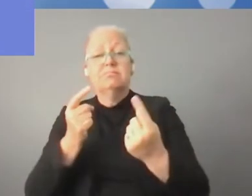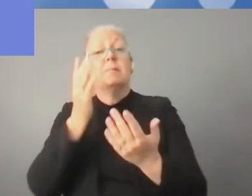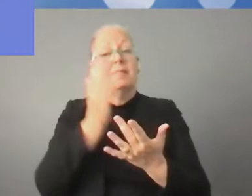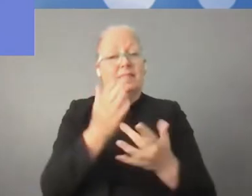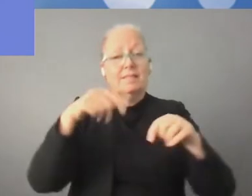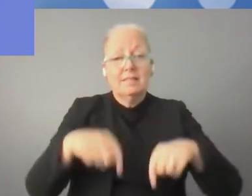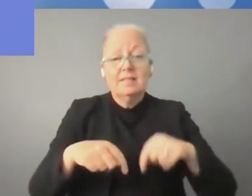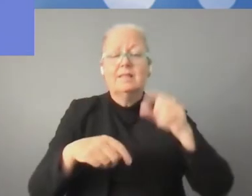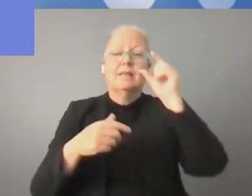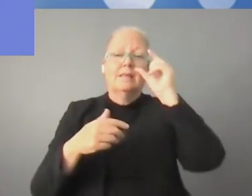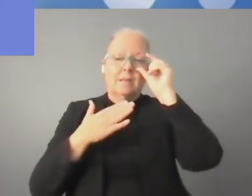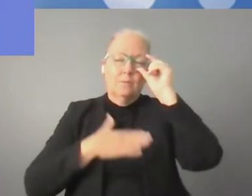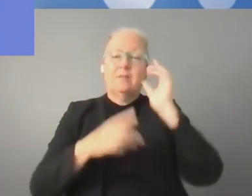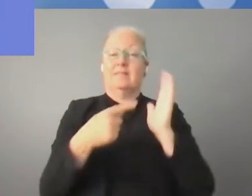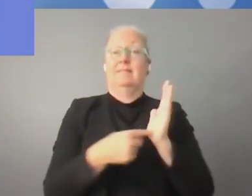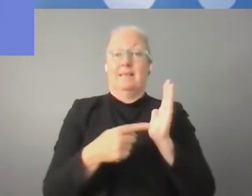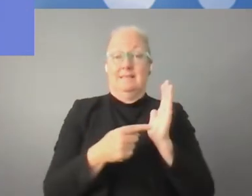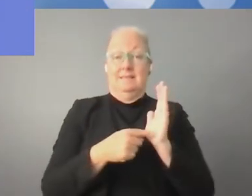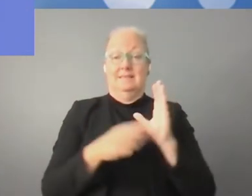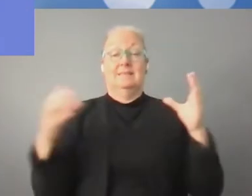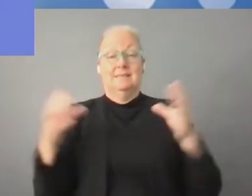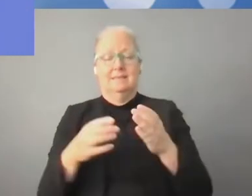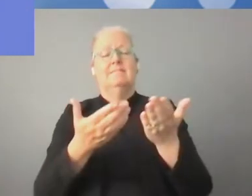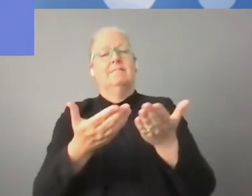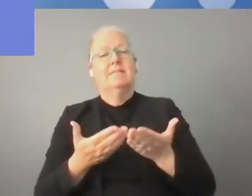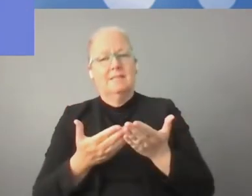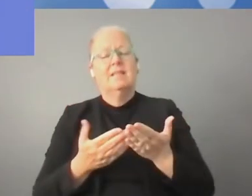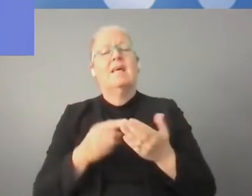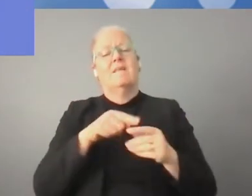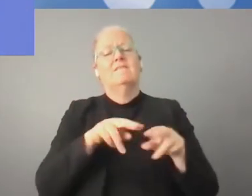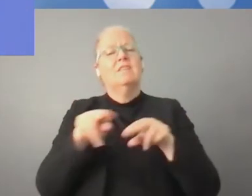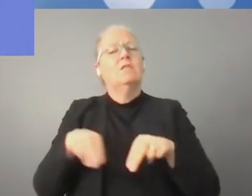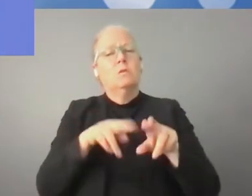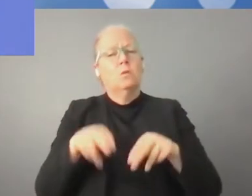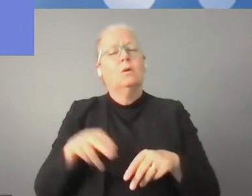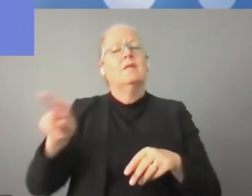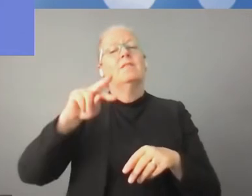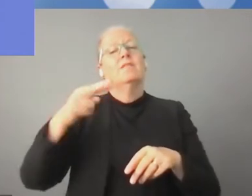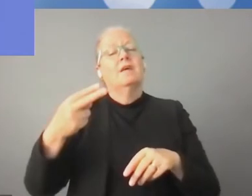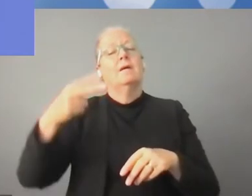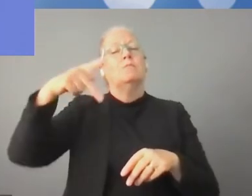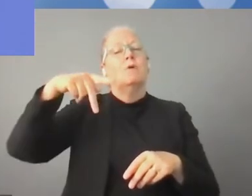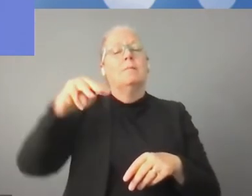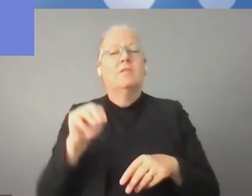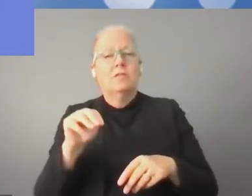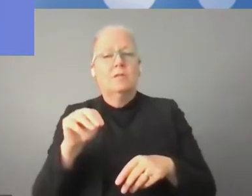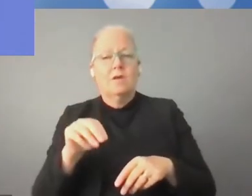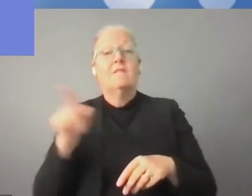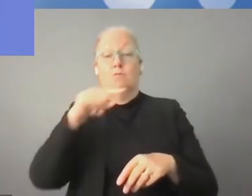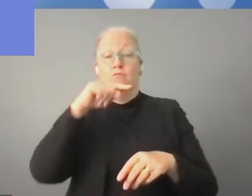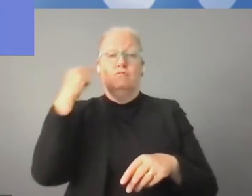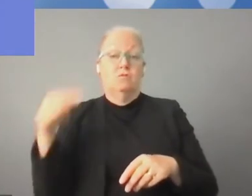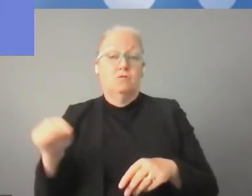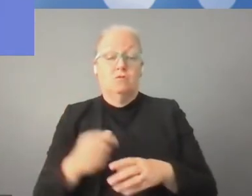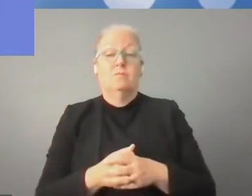już połowę naszej dyskusji, a zatem poprosimy teraz zespół techniczny o wyświetlenie wideo i takiego